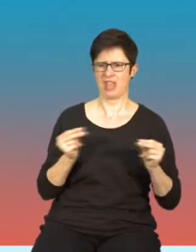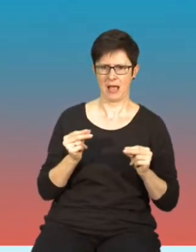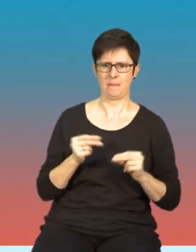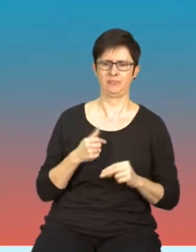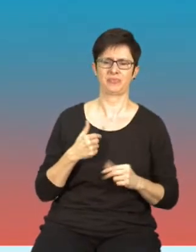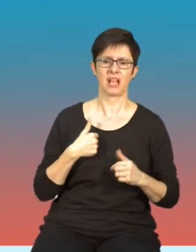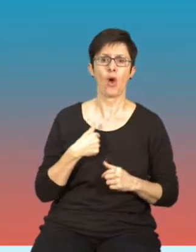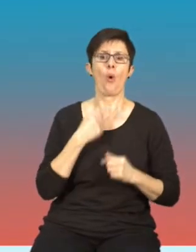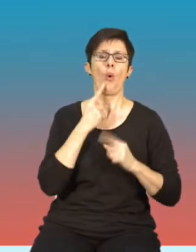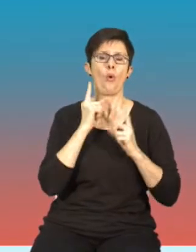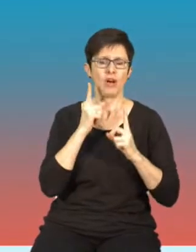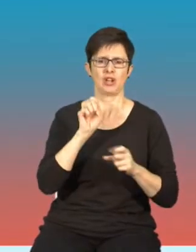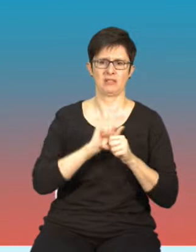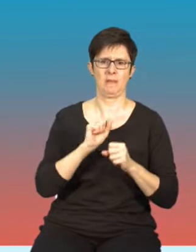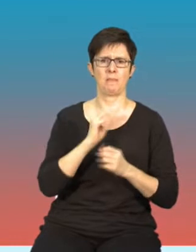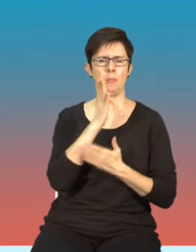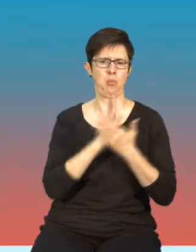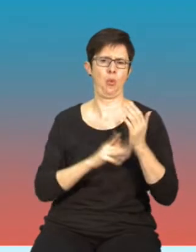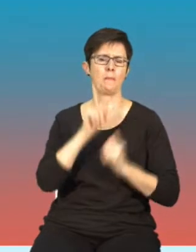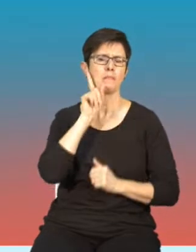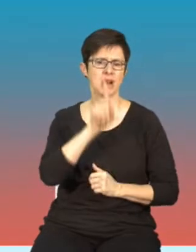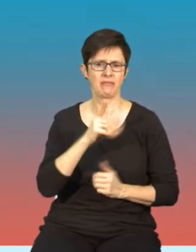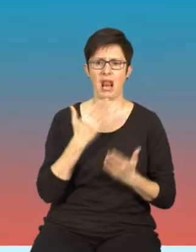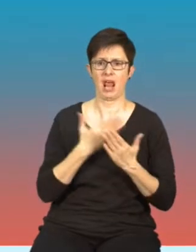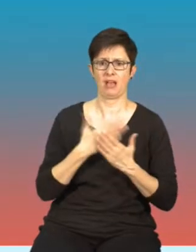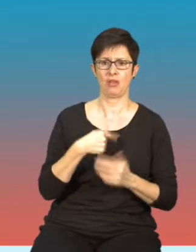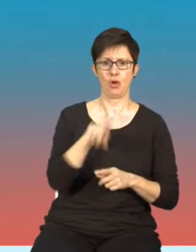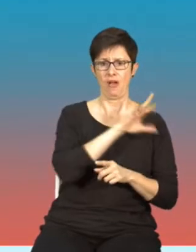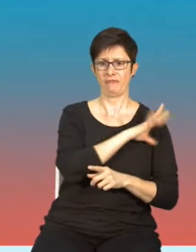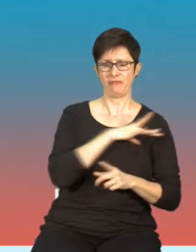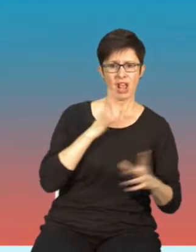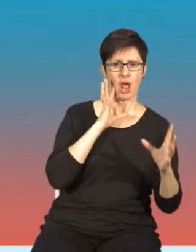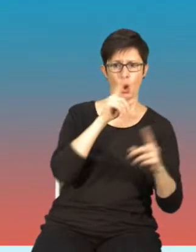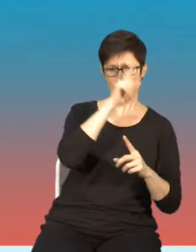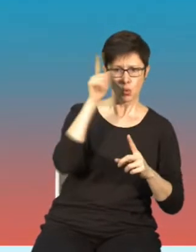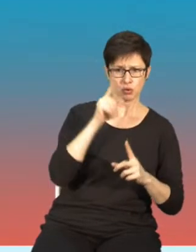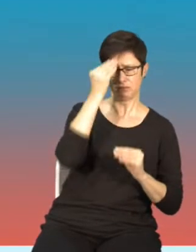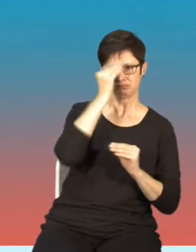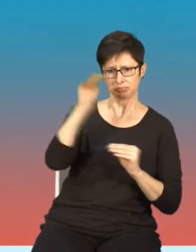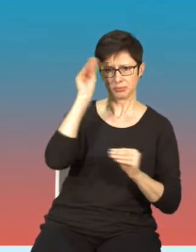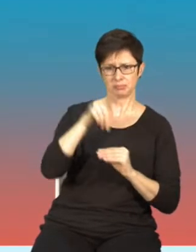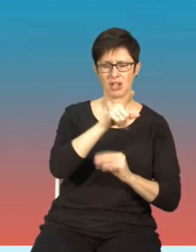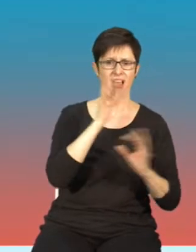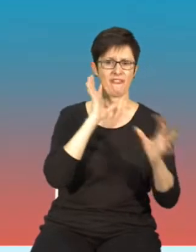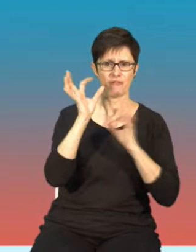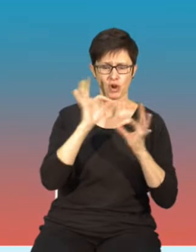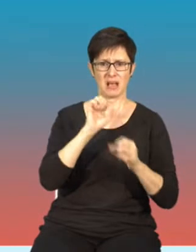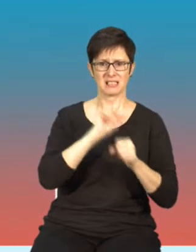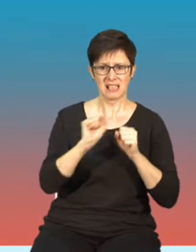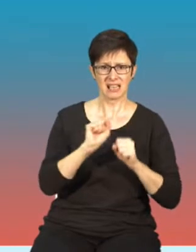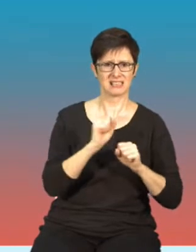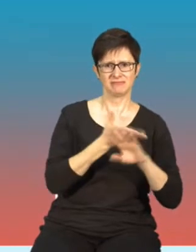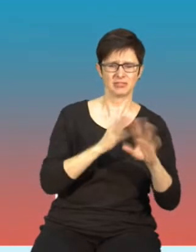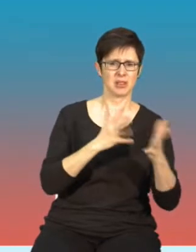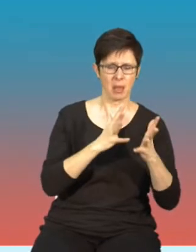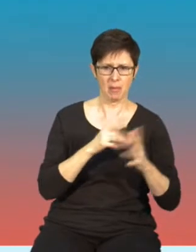ponieważ wielokrotne zgłoszenie powoduje, że taka informacja zostaje zauważona. Nie